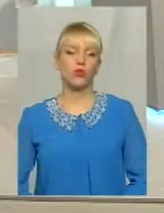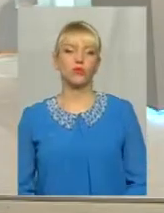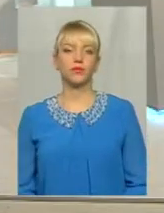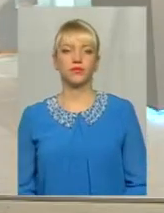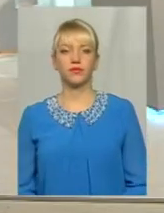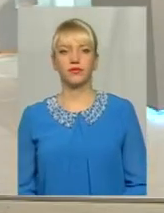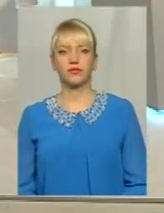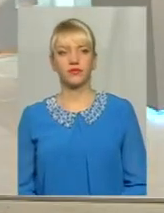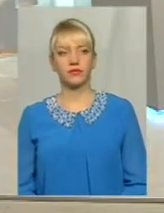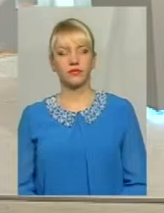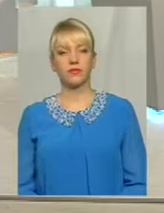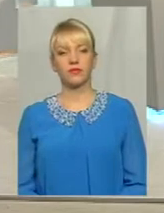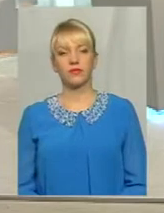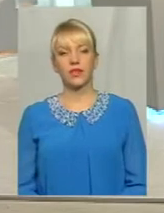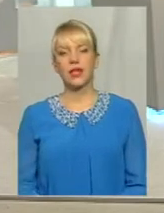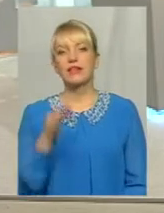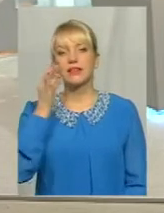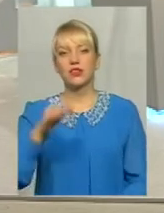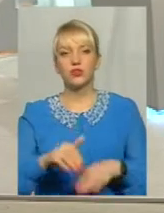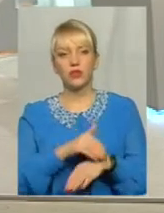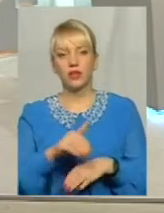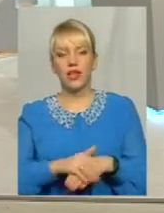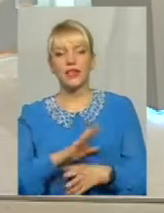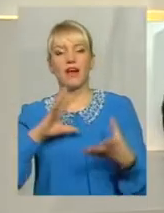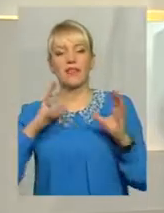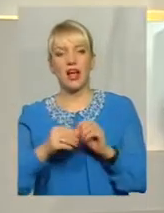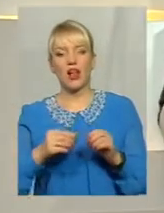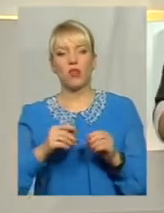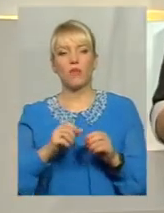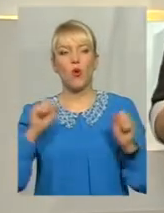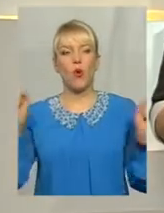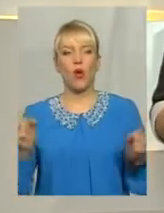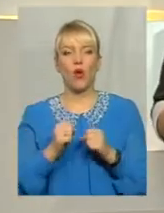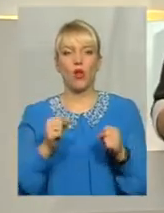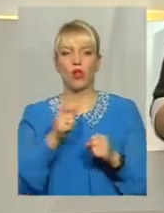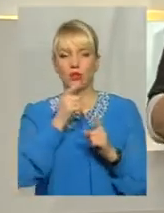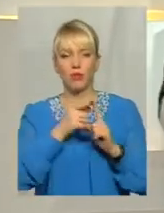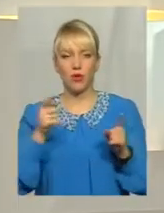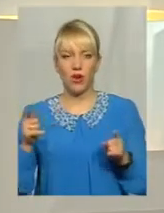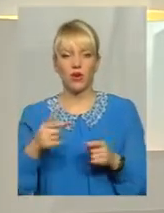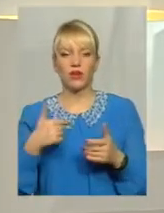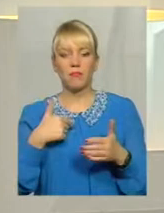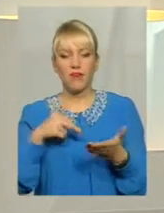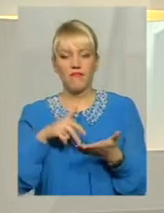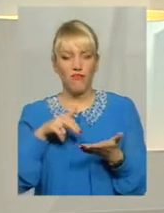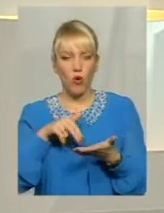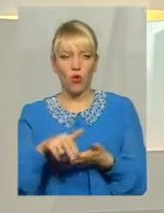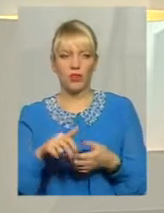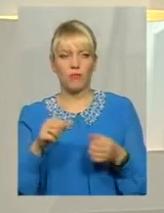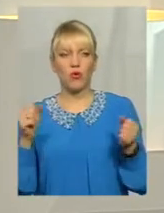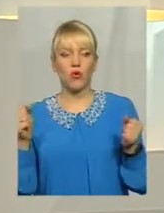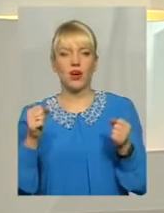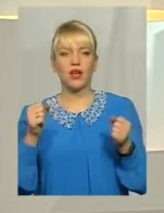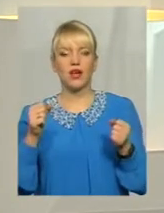відповідь. Скажіть, будь ласка, а взагалом холодна пора року, ми зараз входимо в зиму, осінь, називають часом